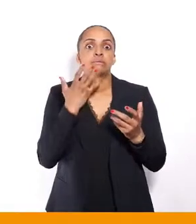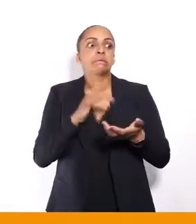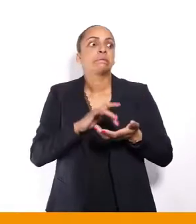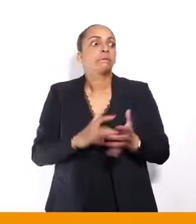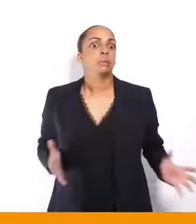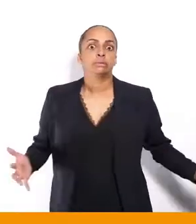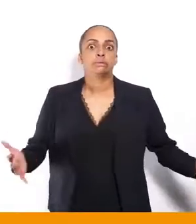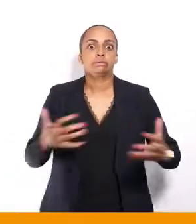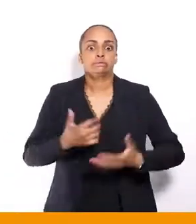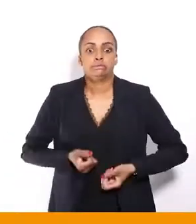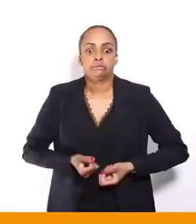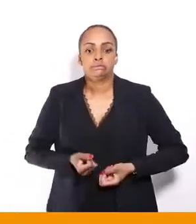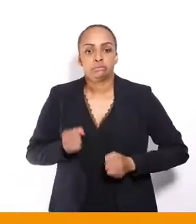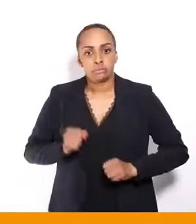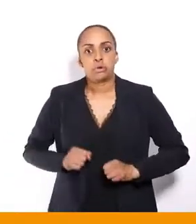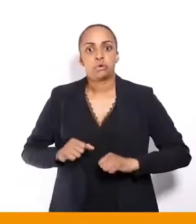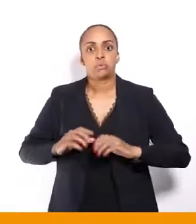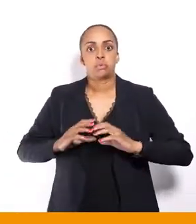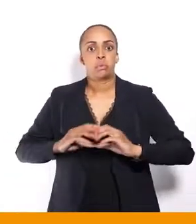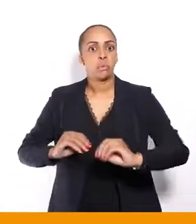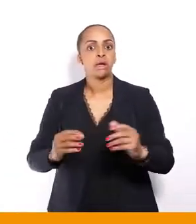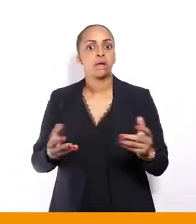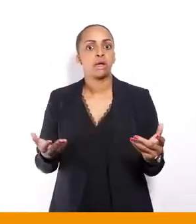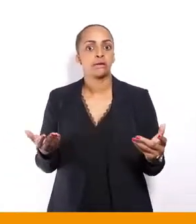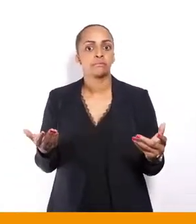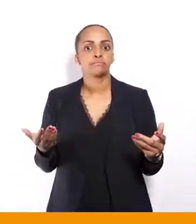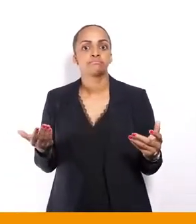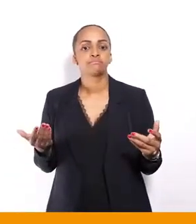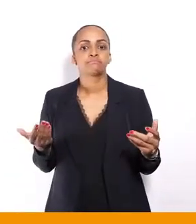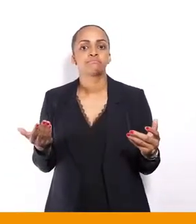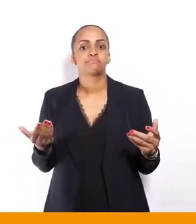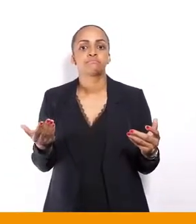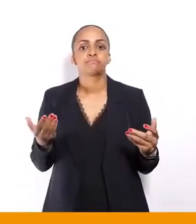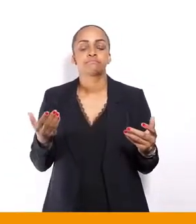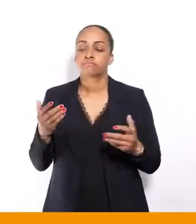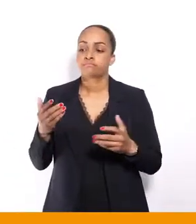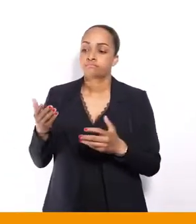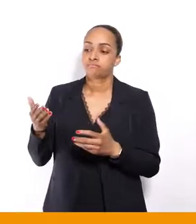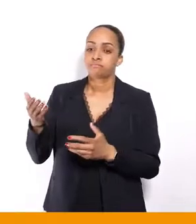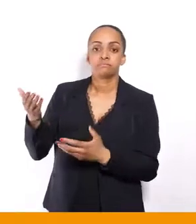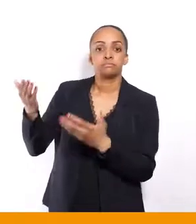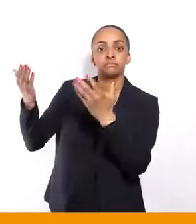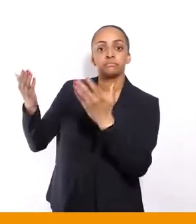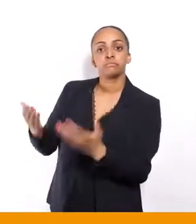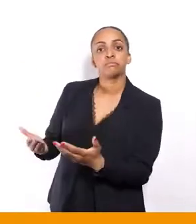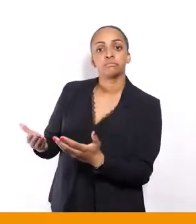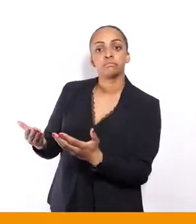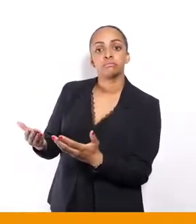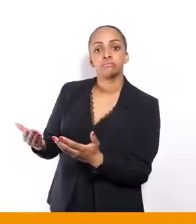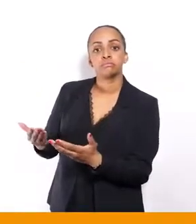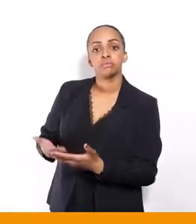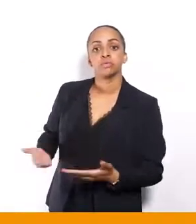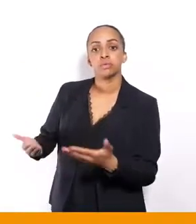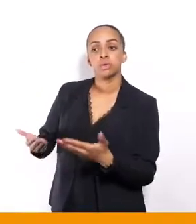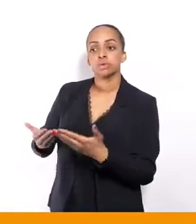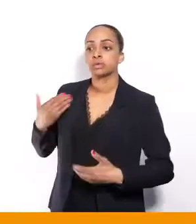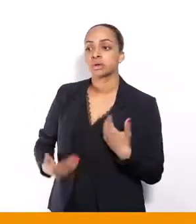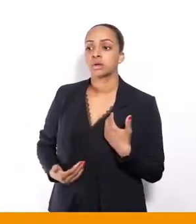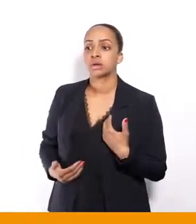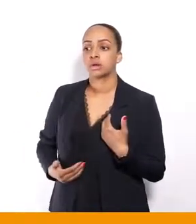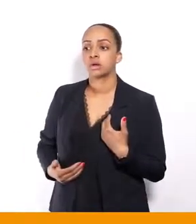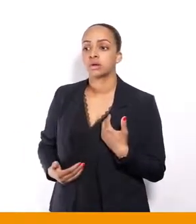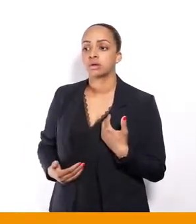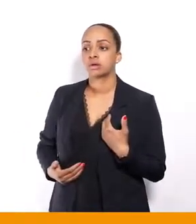avec un handicap ne soient pas coupées de la vie sociale.